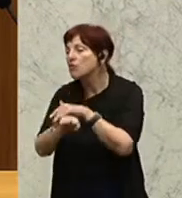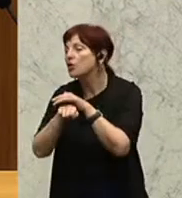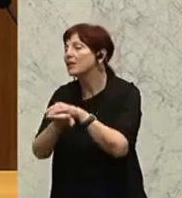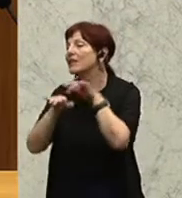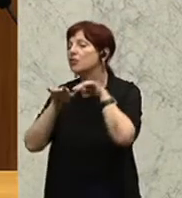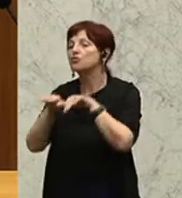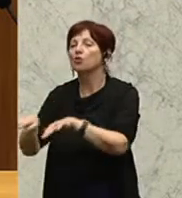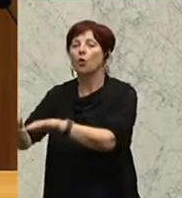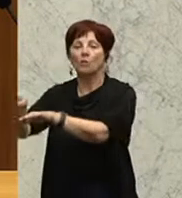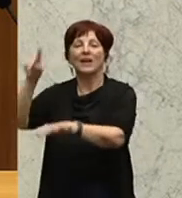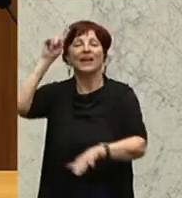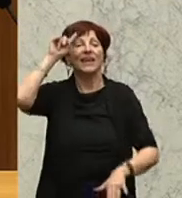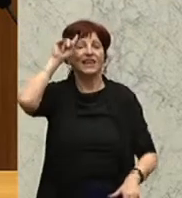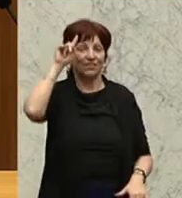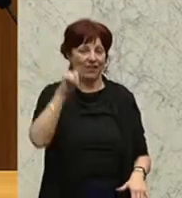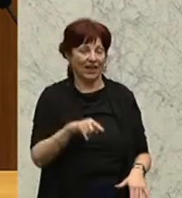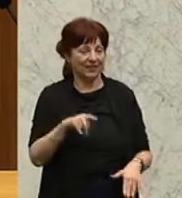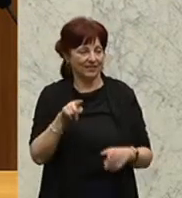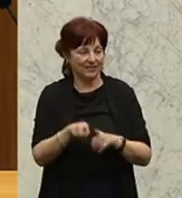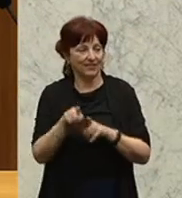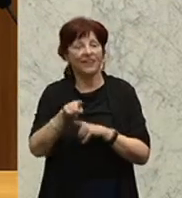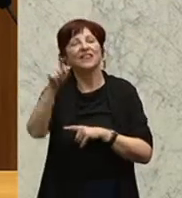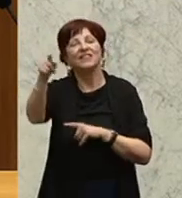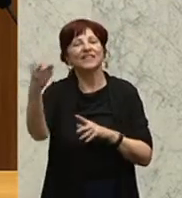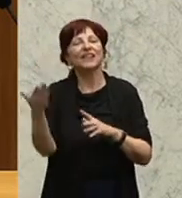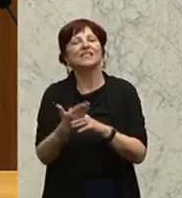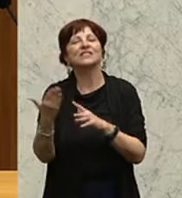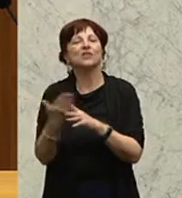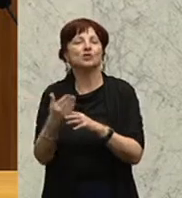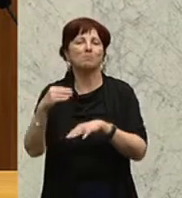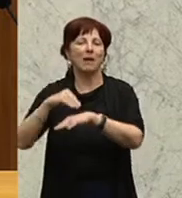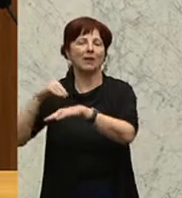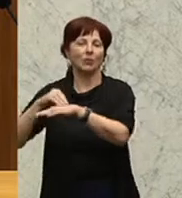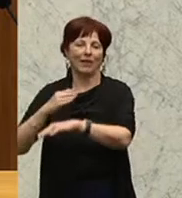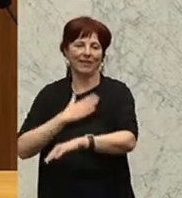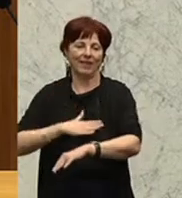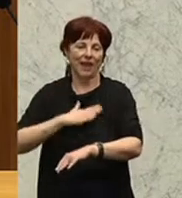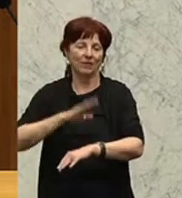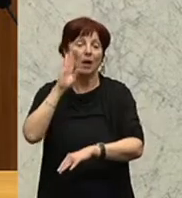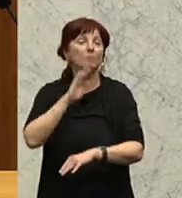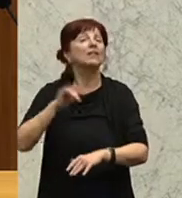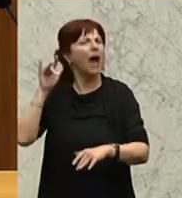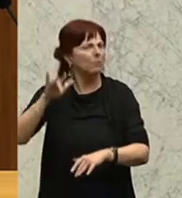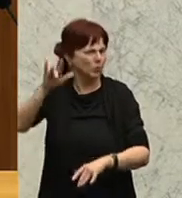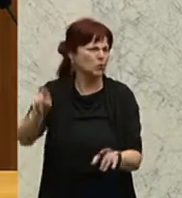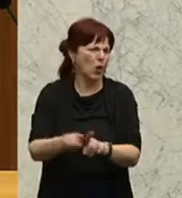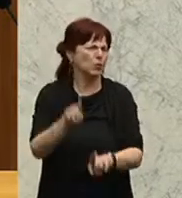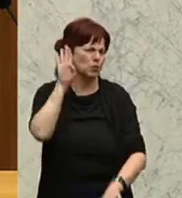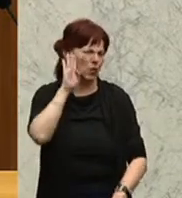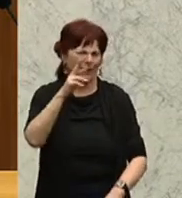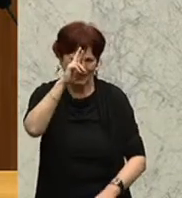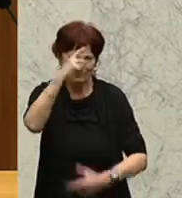Herr Kollege, ich weiß, die Freiheitlichen machen sehr gern Zwischenmeldungen, aber vielleicht könnte man ab und zu auch zuhören, den anderen.